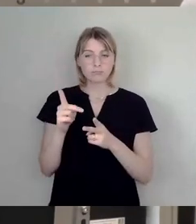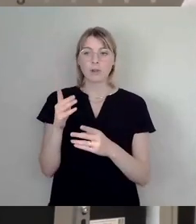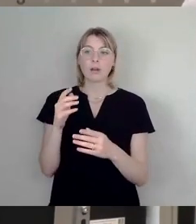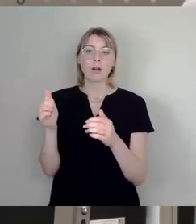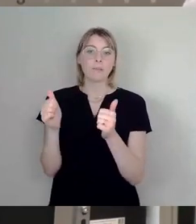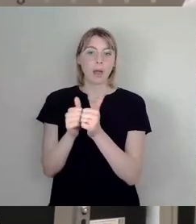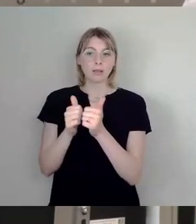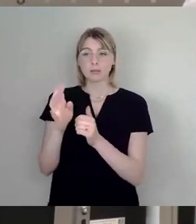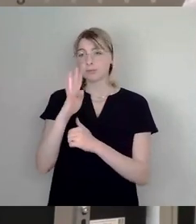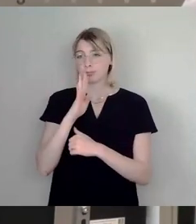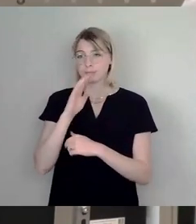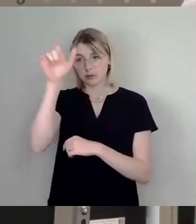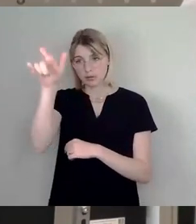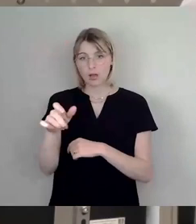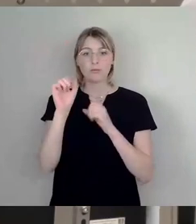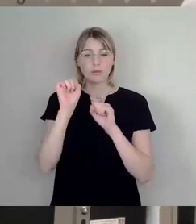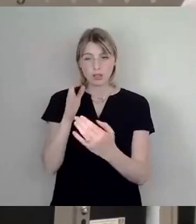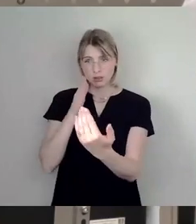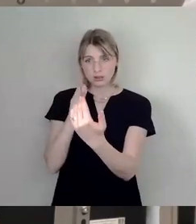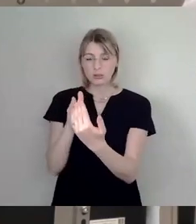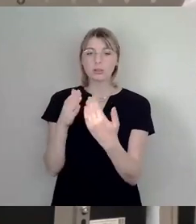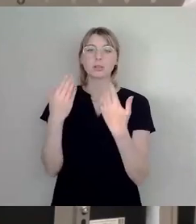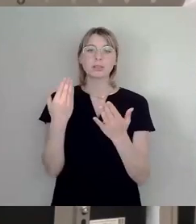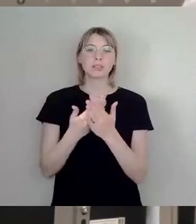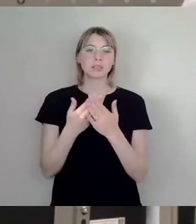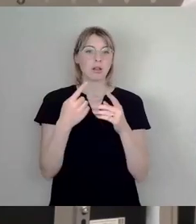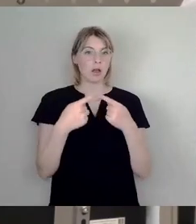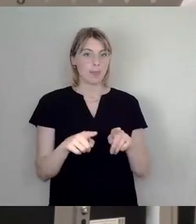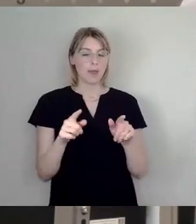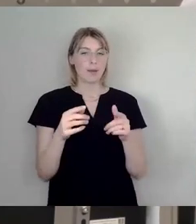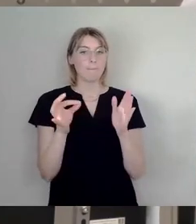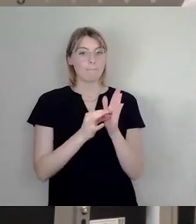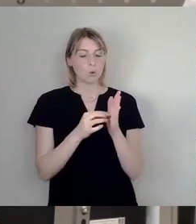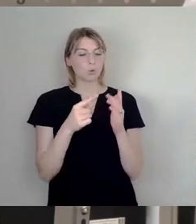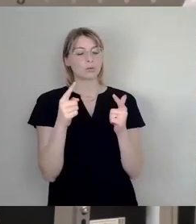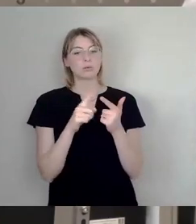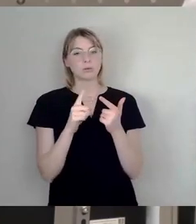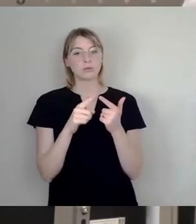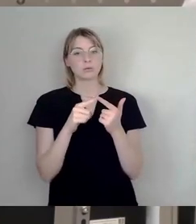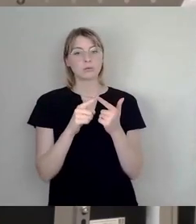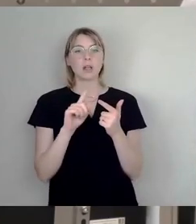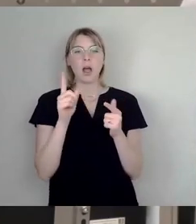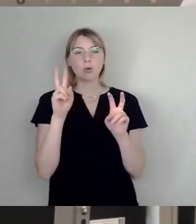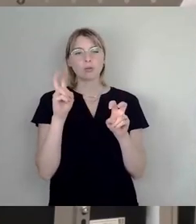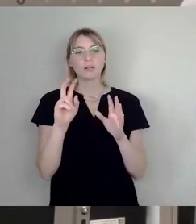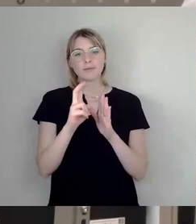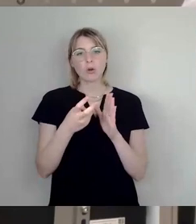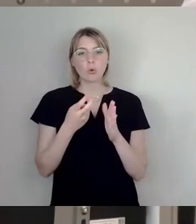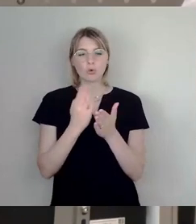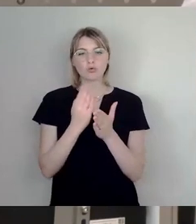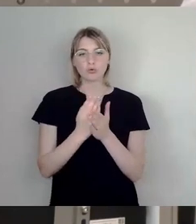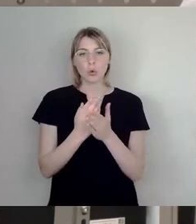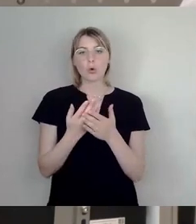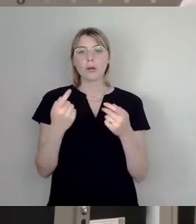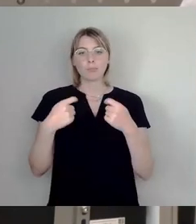vorzuentwickeln. Und der andere Punkt, den wir gerne ergänzen würden, ist letztendlich eigentlich eine Wiederholung der ohnehin schon geltenden Beschlusslage.